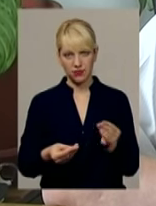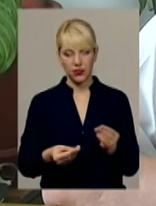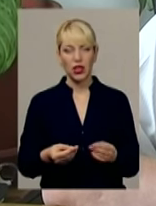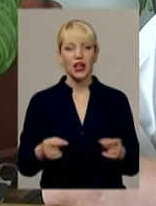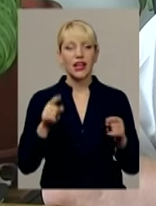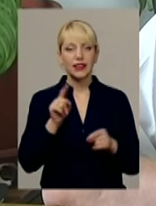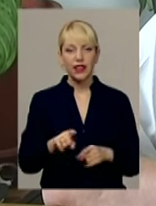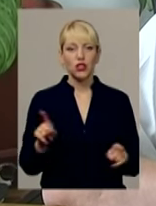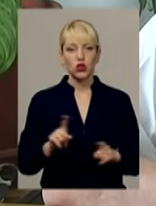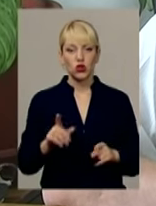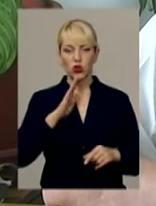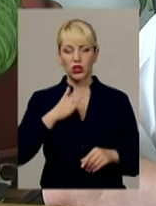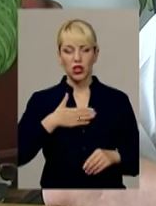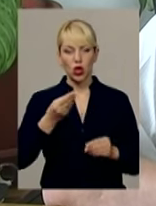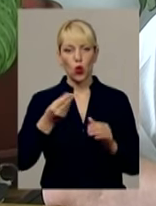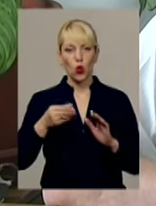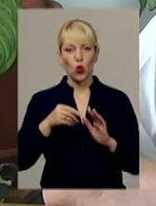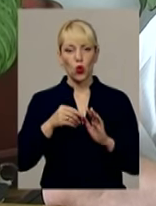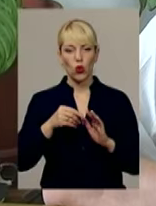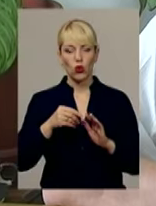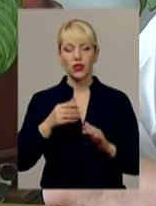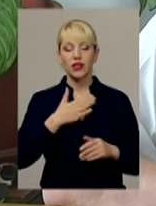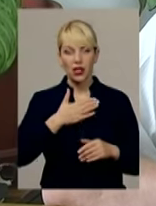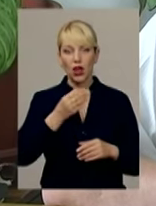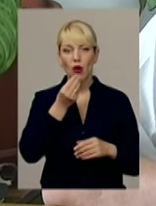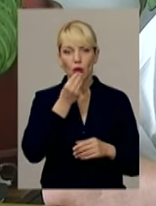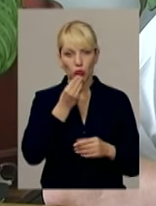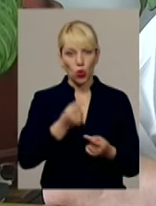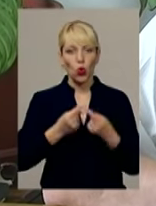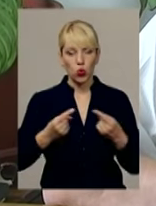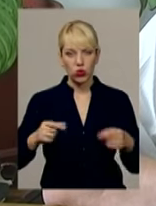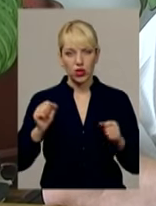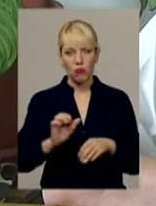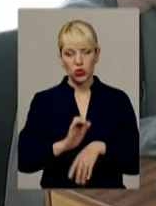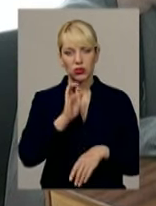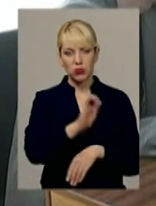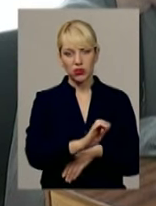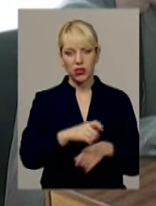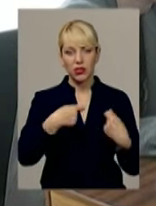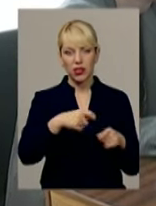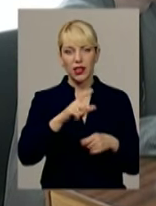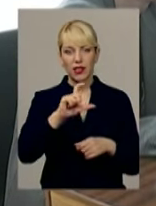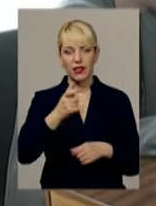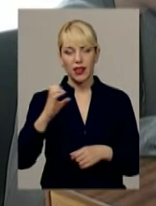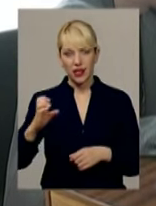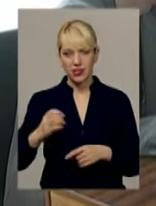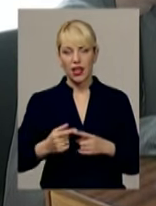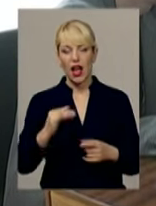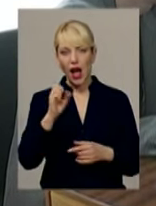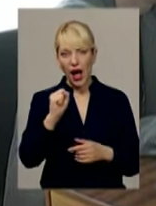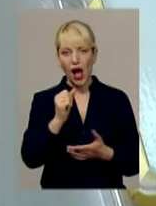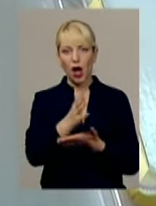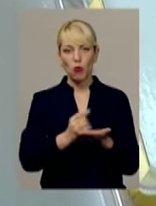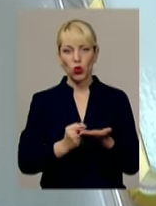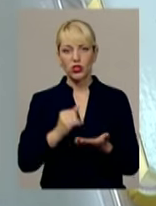наша продукція може експортуватися в країни Європейського Союзу. А потенціал України в